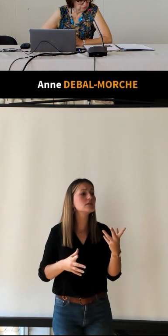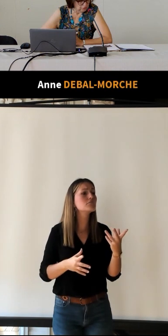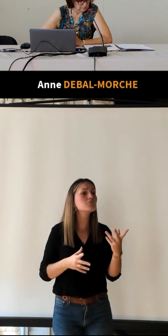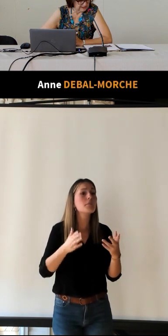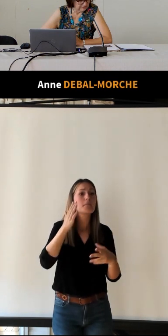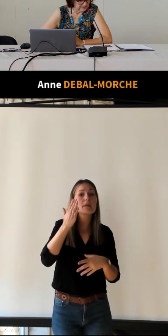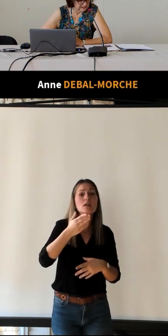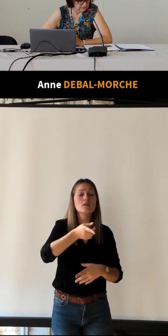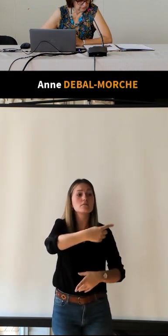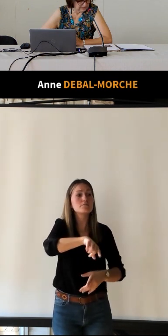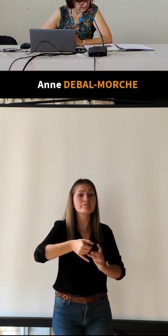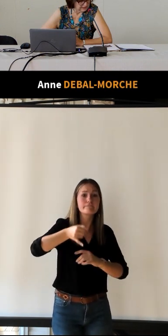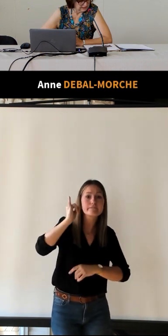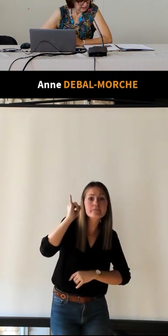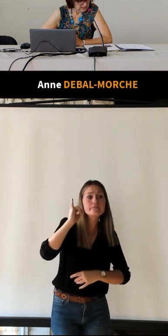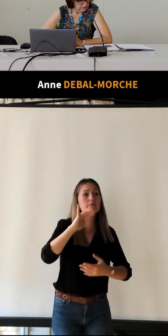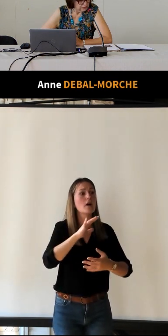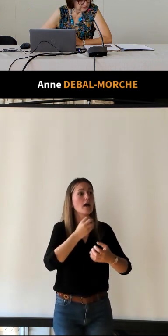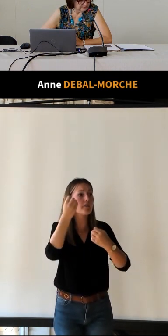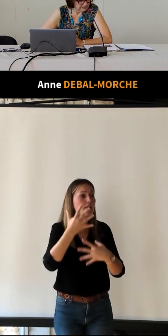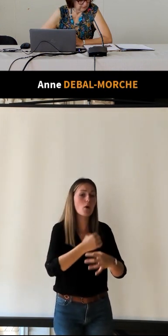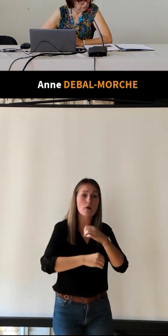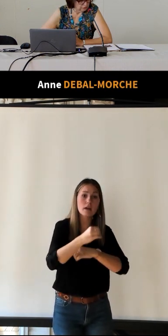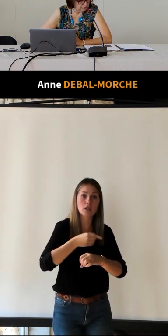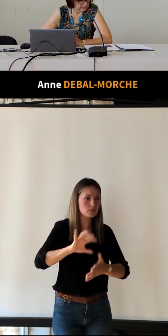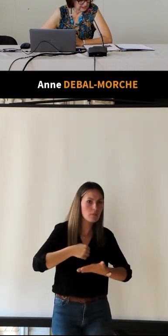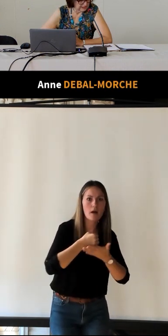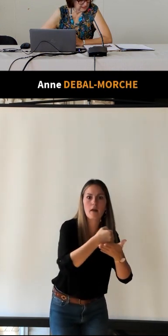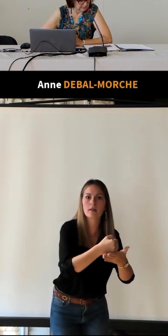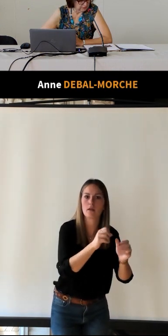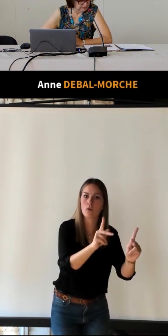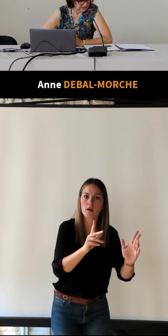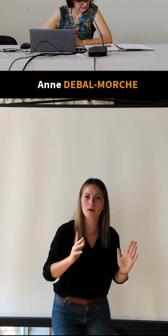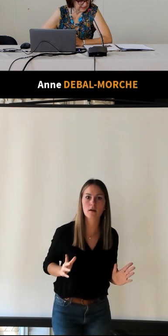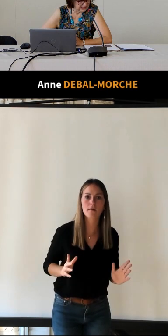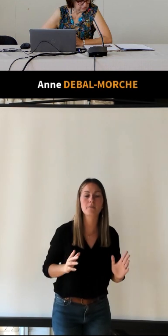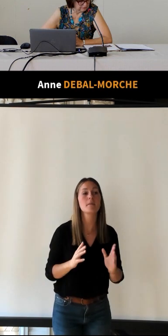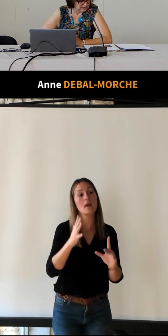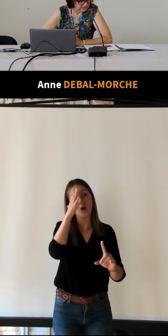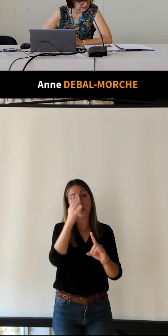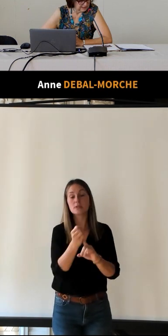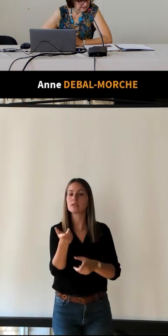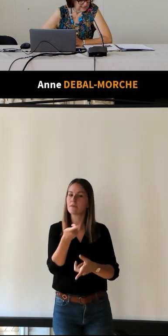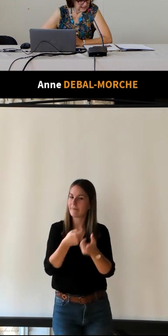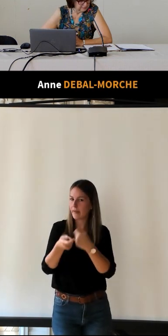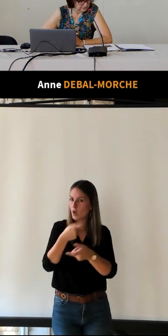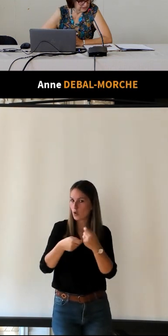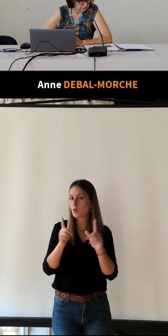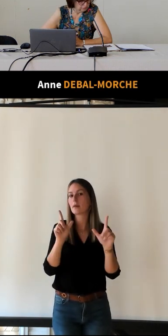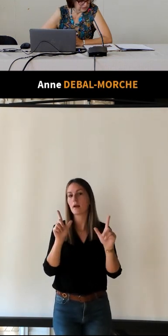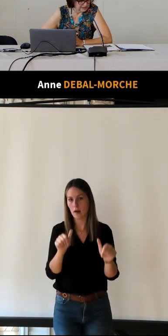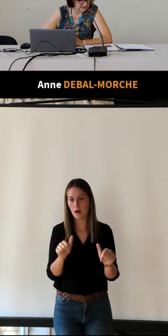ou manifestations locales, susceptibles de concourir à la prospérité économique et à la